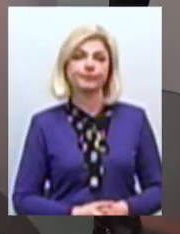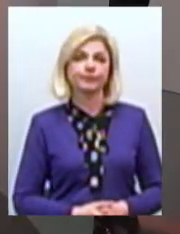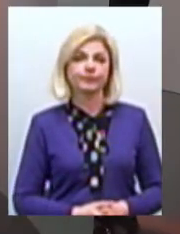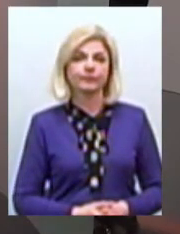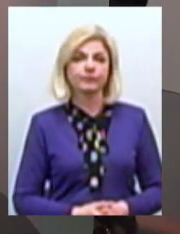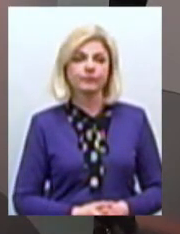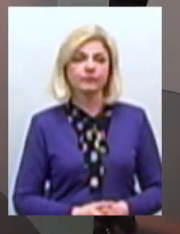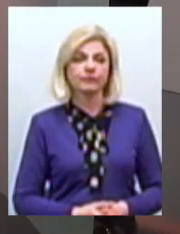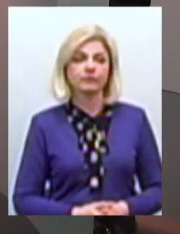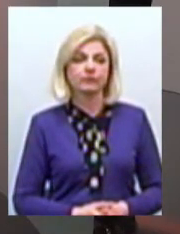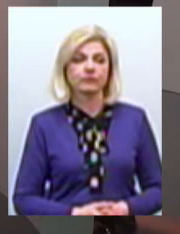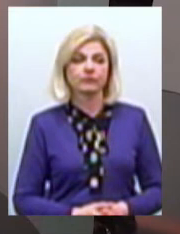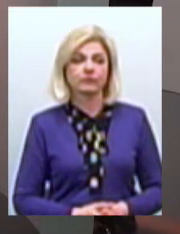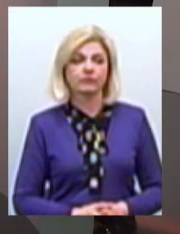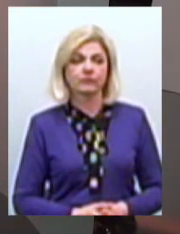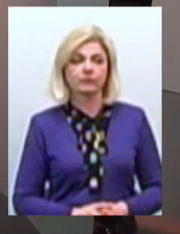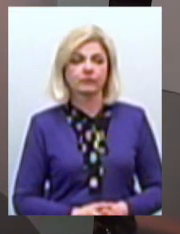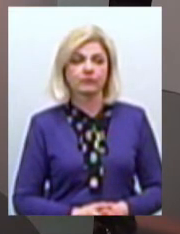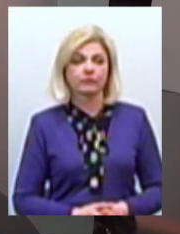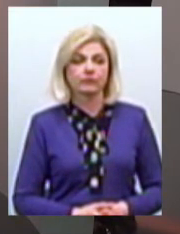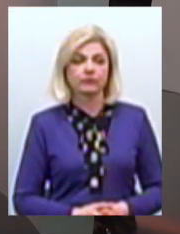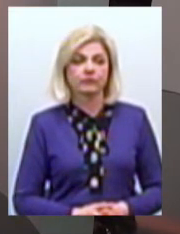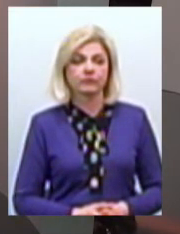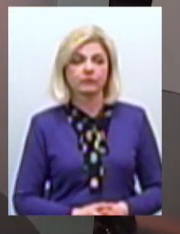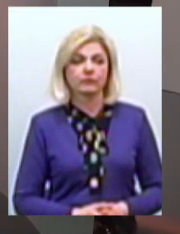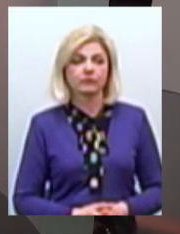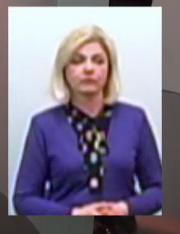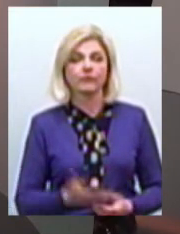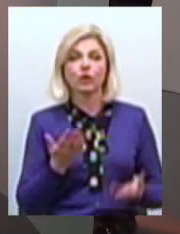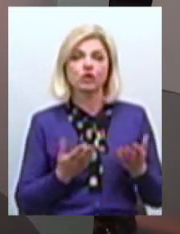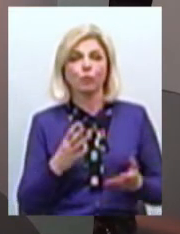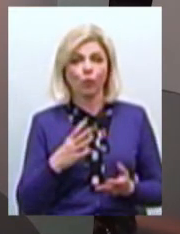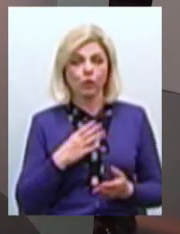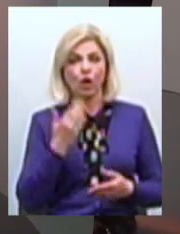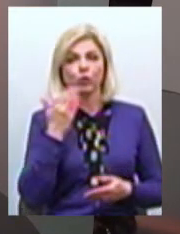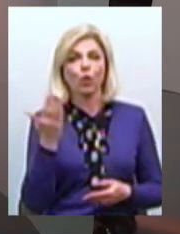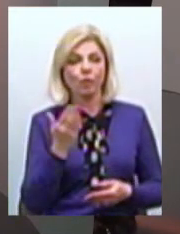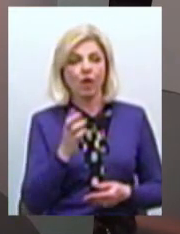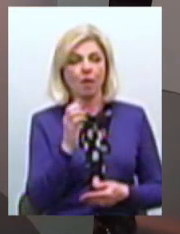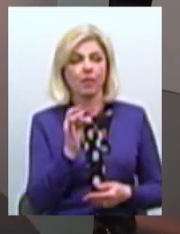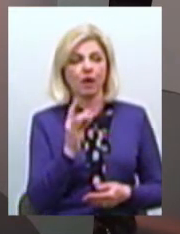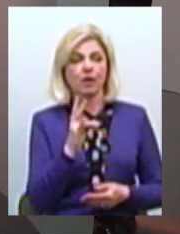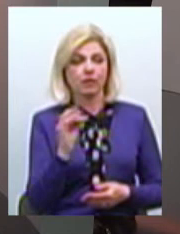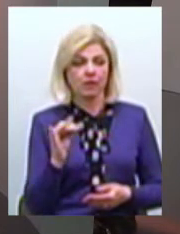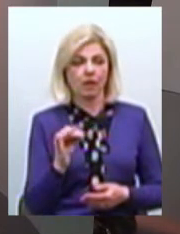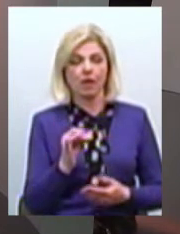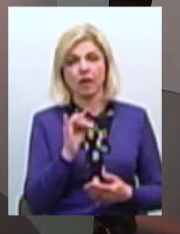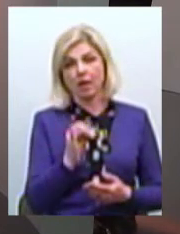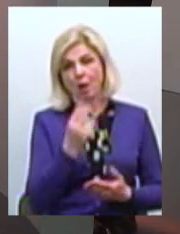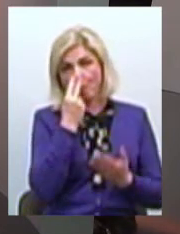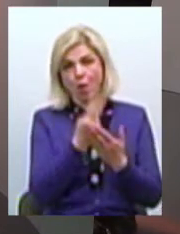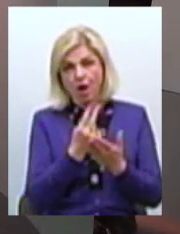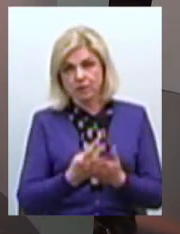Таке питання Чи була доповідь Барни Які показники, які